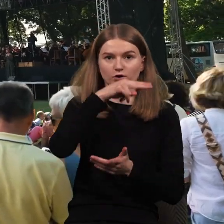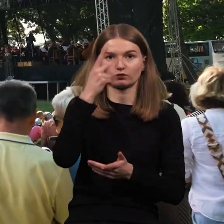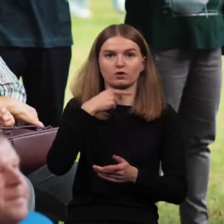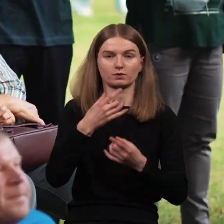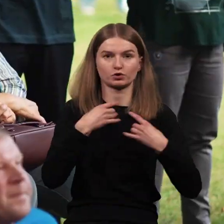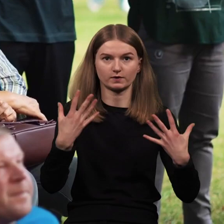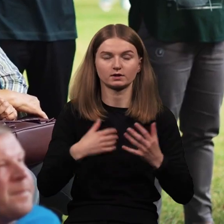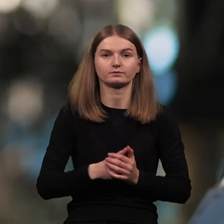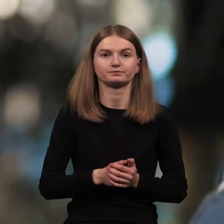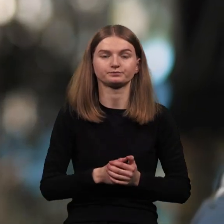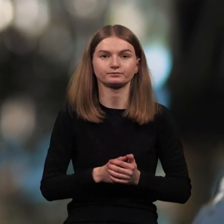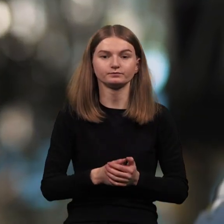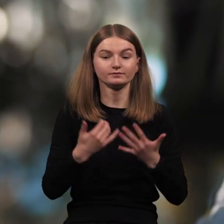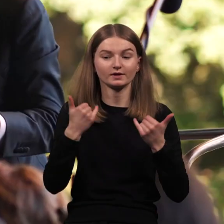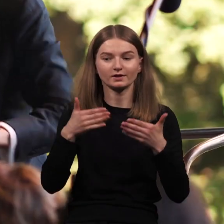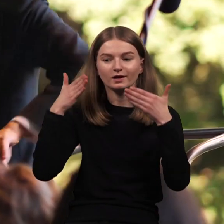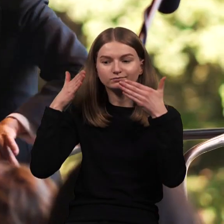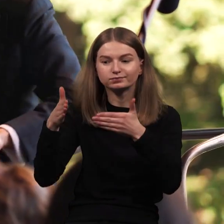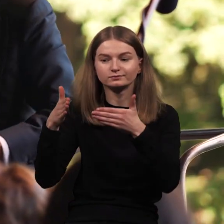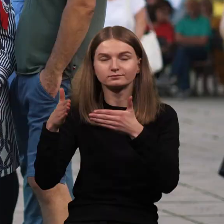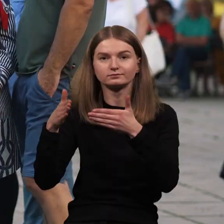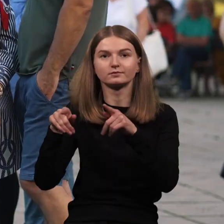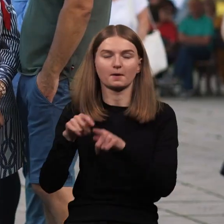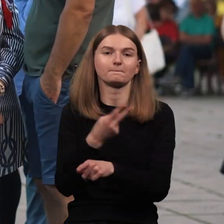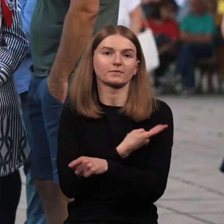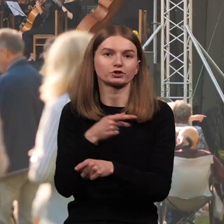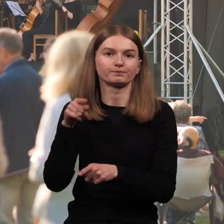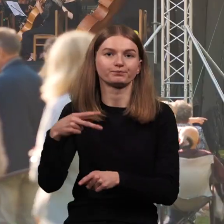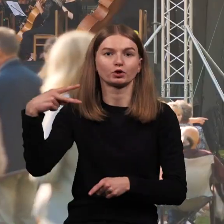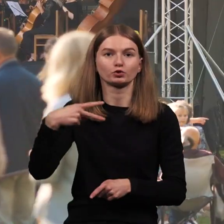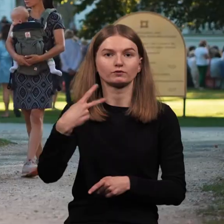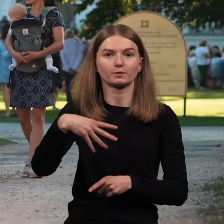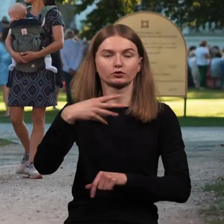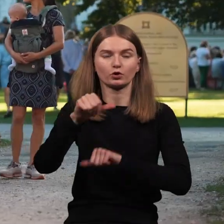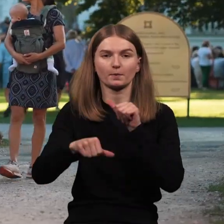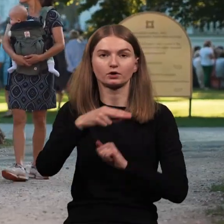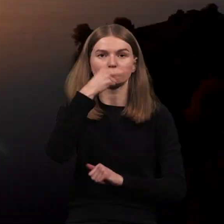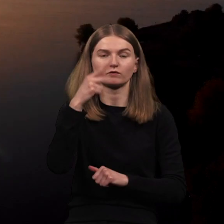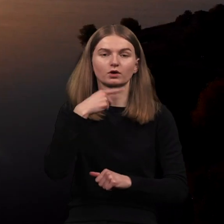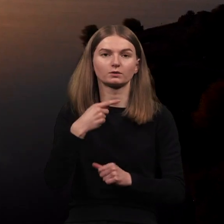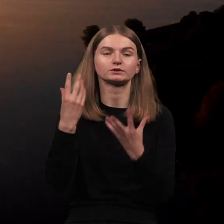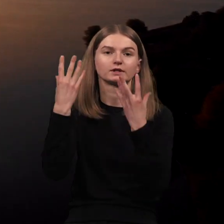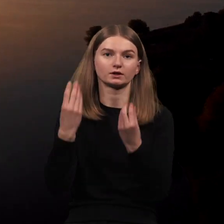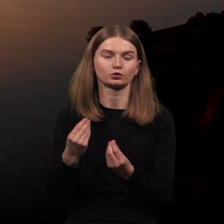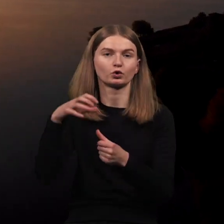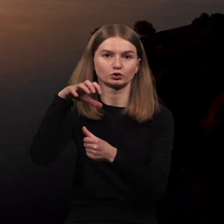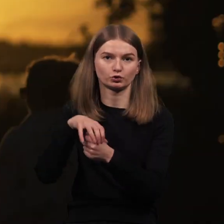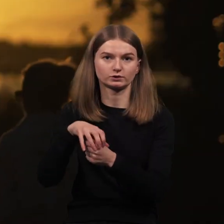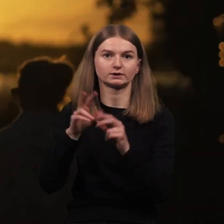Šiemet visų akys krypsta į biržus. 2024 Lietuvių kalbos dienų sovostinę.